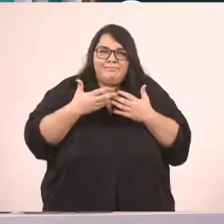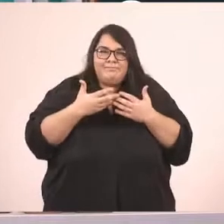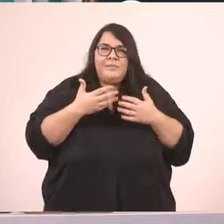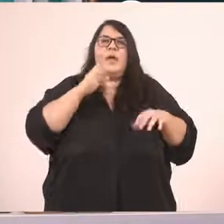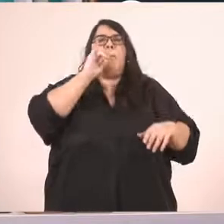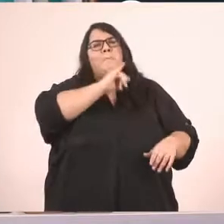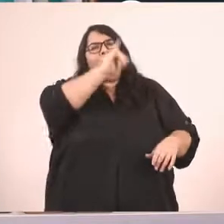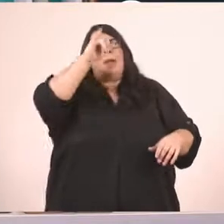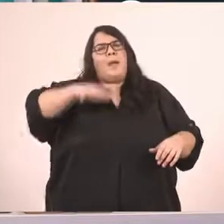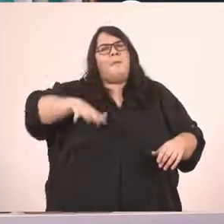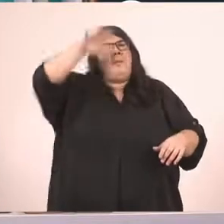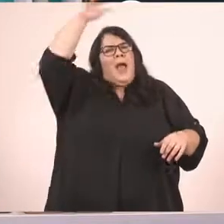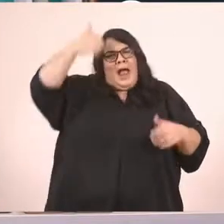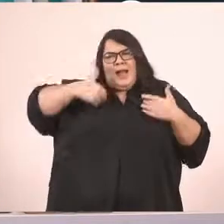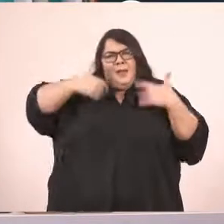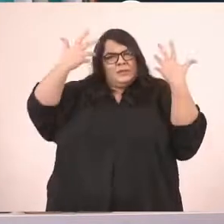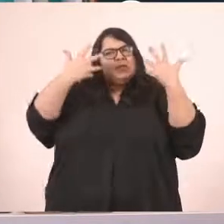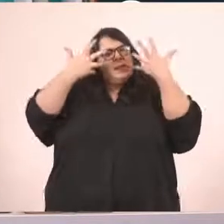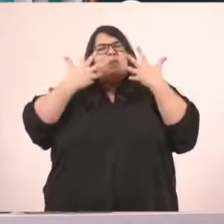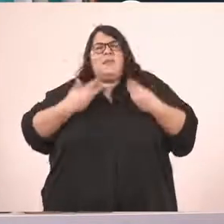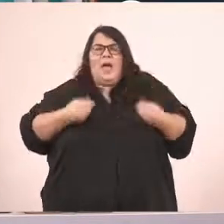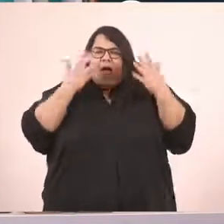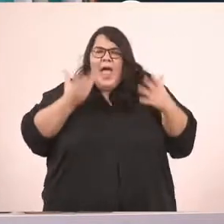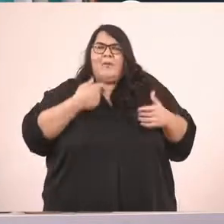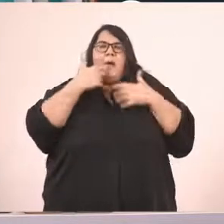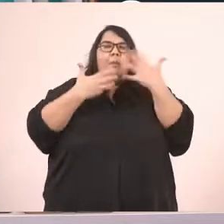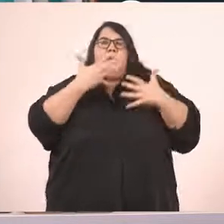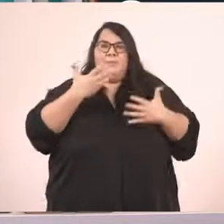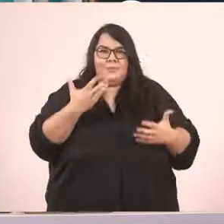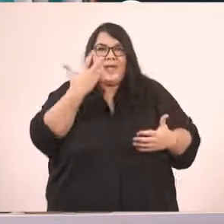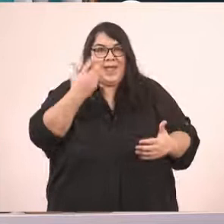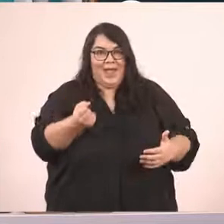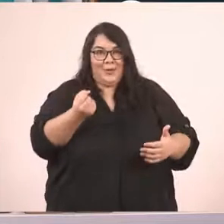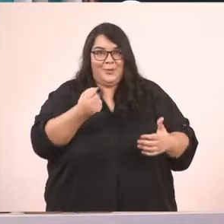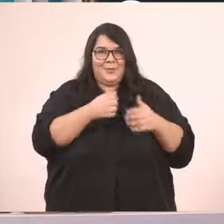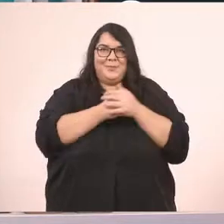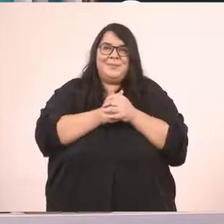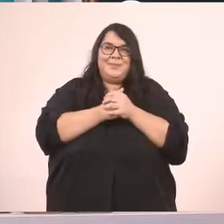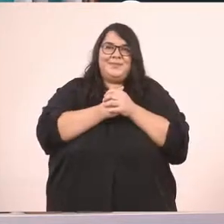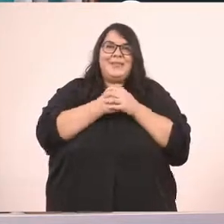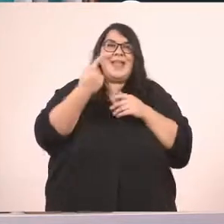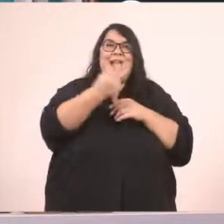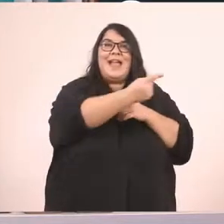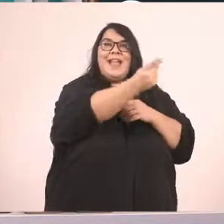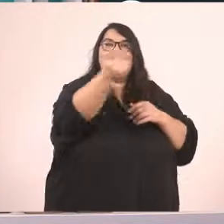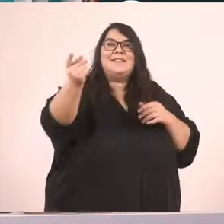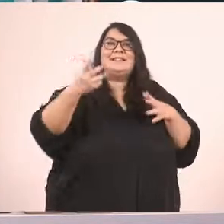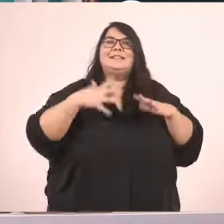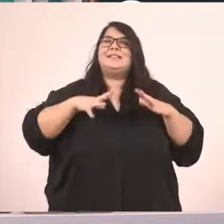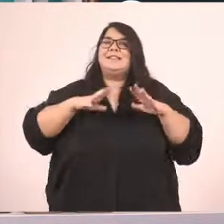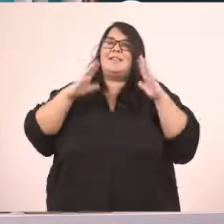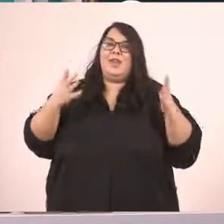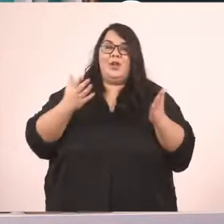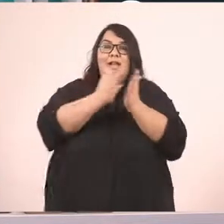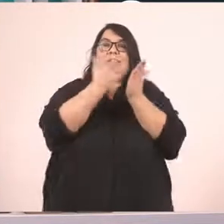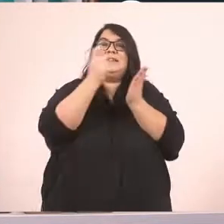σε εμάς τους μεγάλους πολλές φορές μας μπερδεύουν αυτές οι φράσεις. Πολύ ωραία! Αυτό που θα ήθελα από εσάς είναι στο τετράδιό